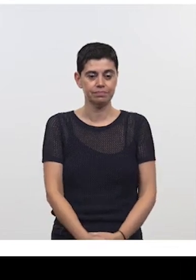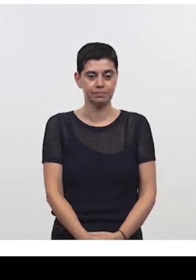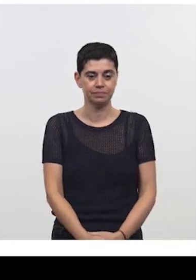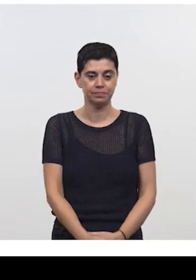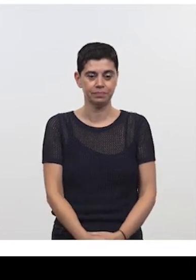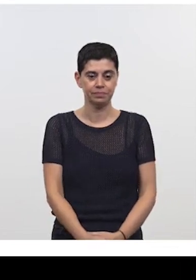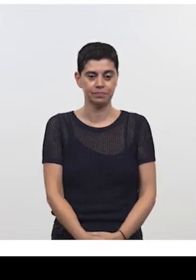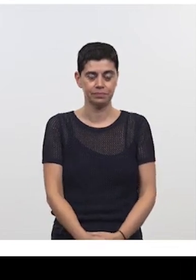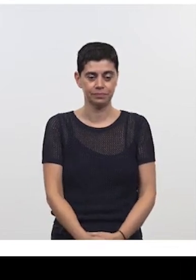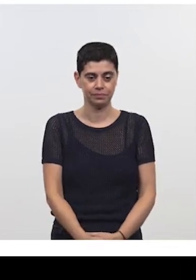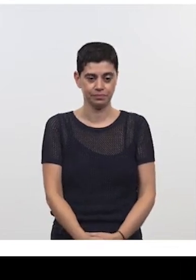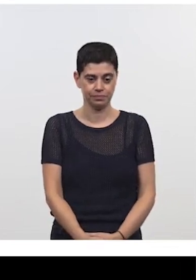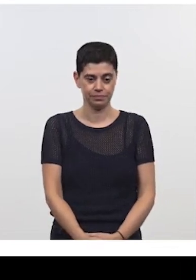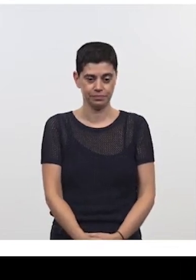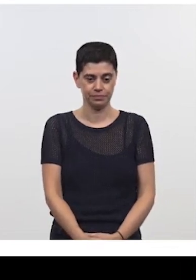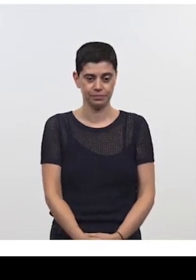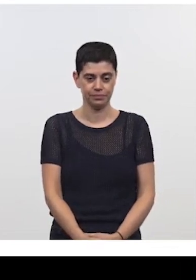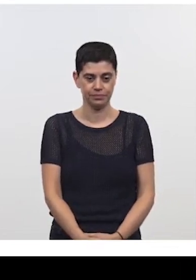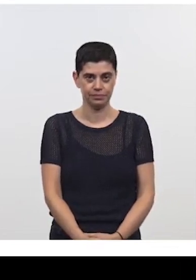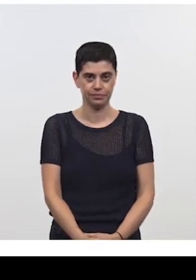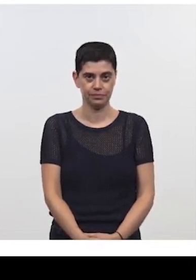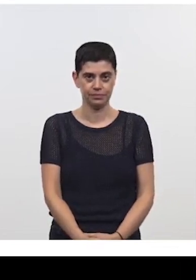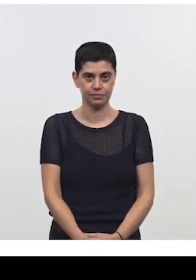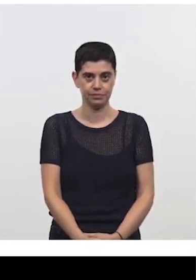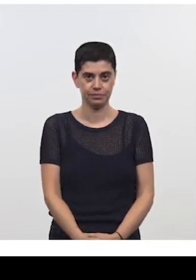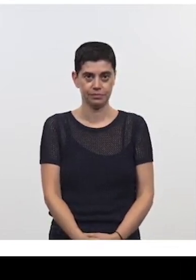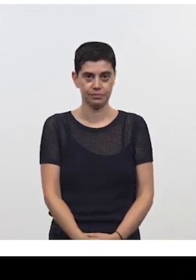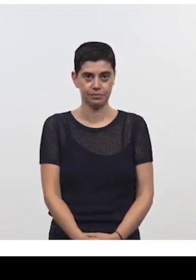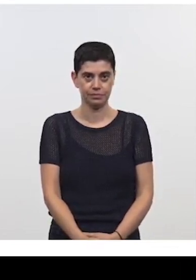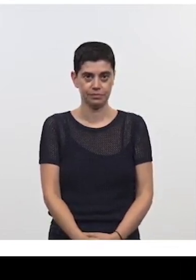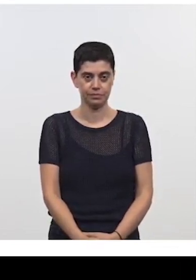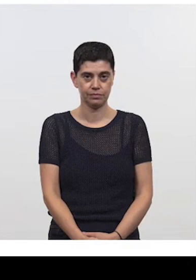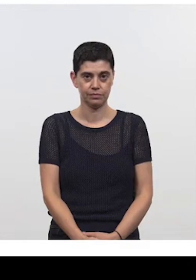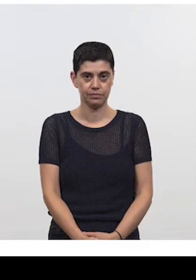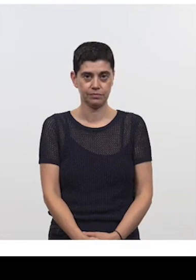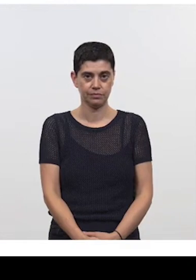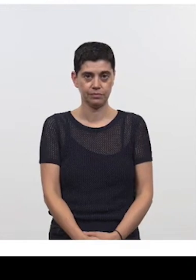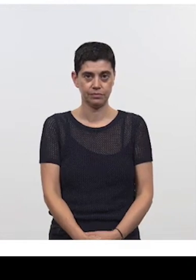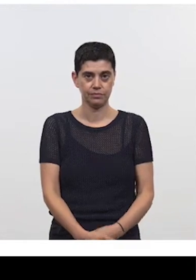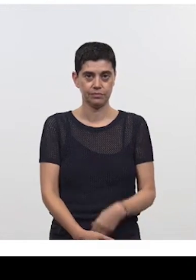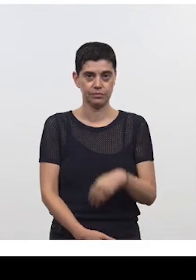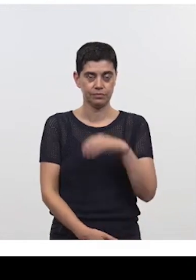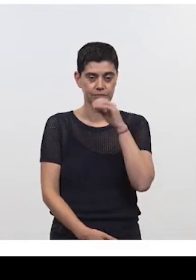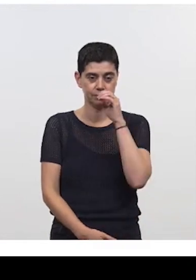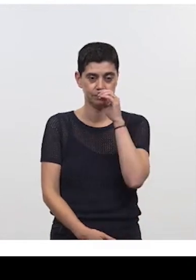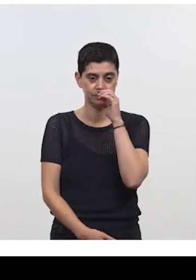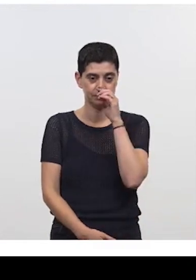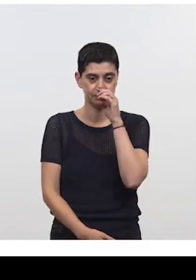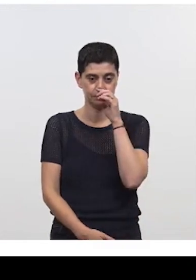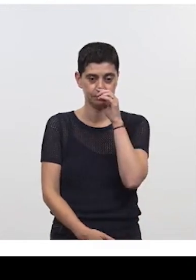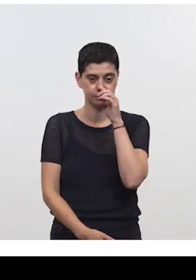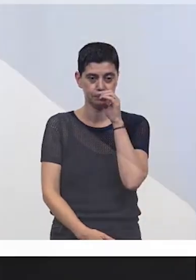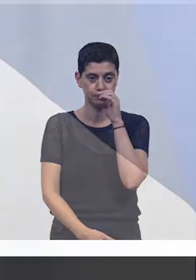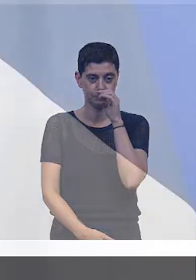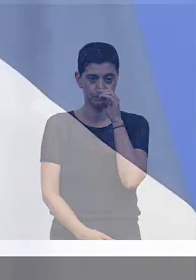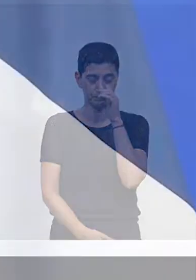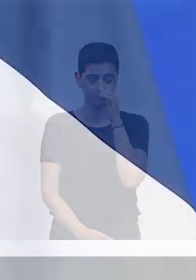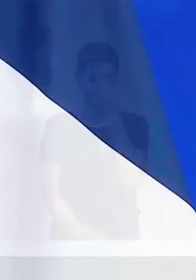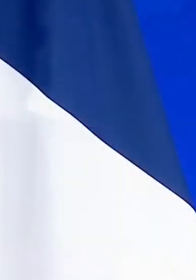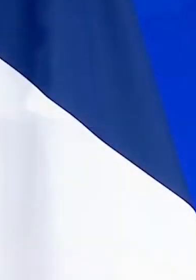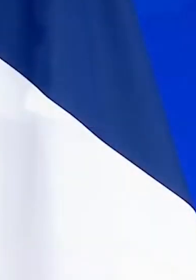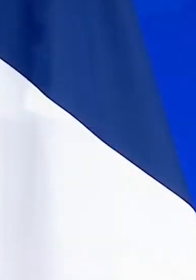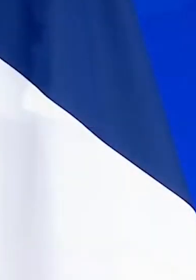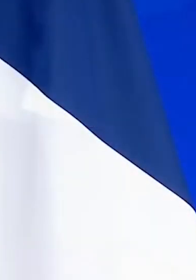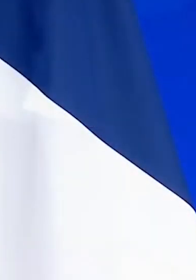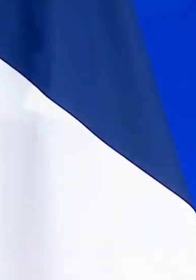construction que vous avez réalisé ici au cours de ces dernières années. Bonne continuation pour les missions qui vous attendent, et surtout, rentrez